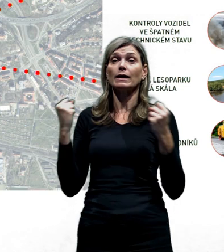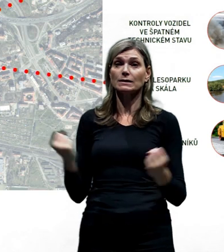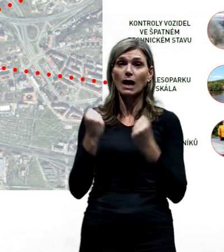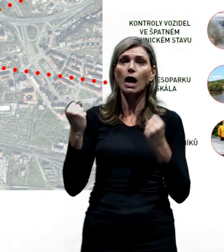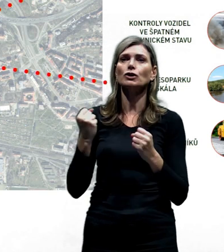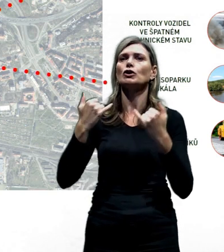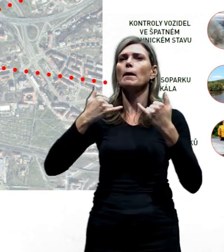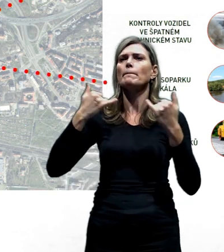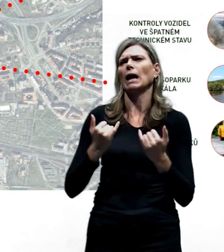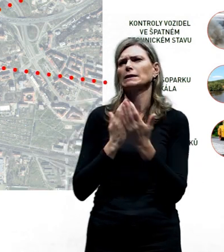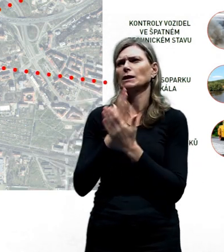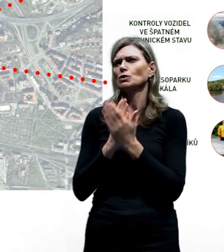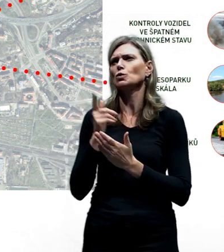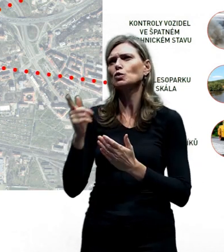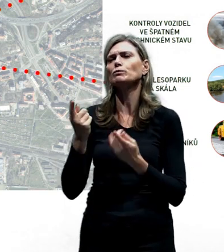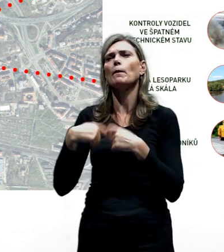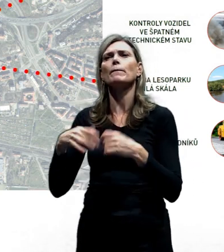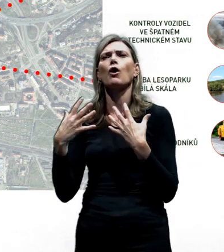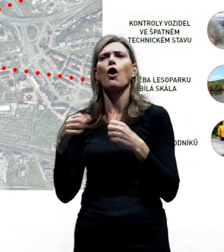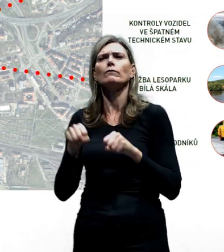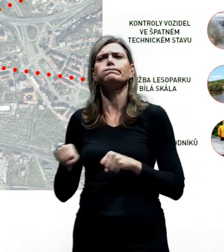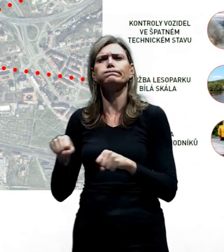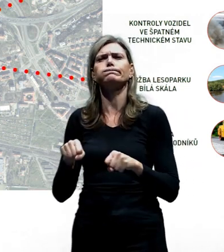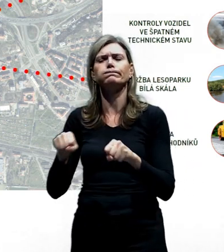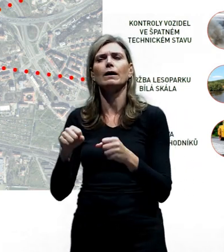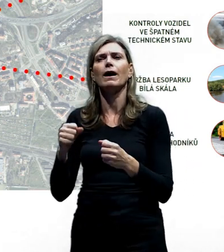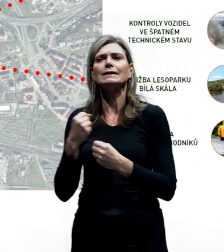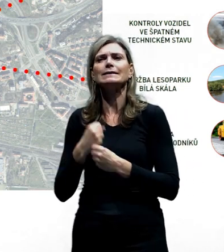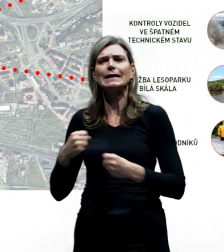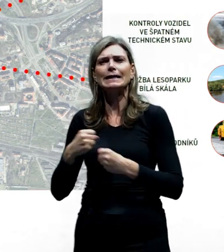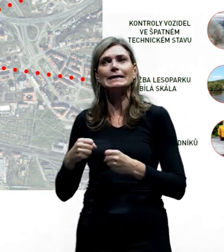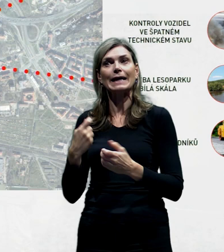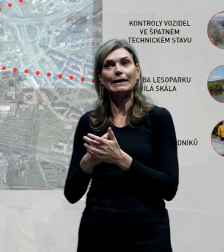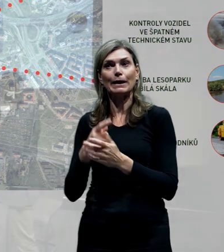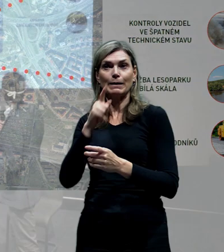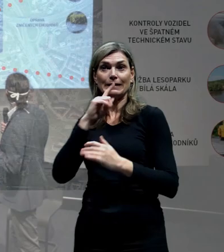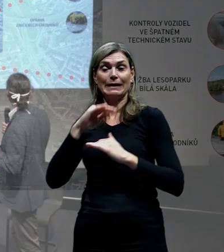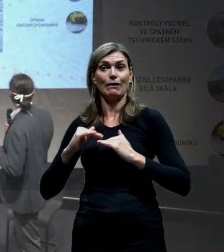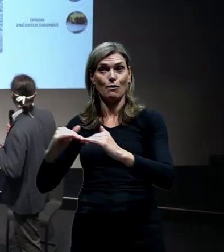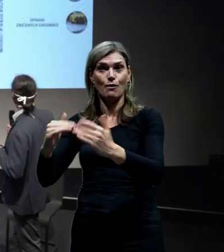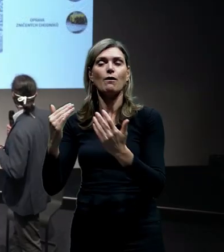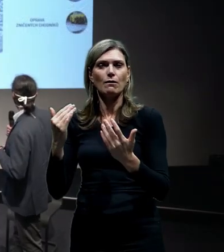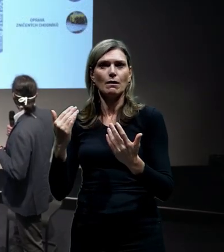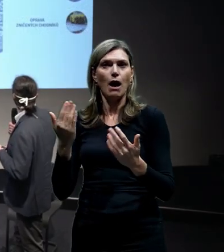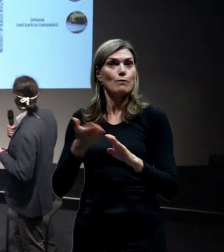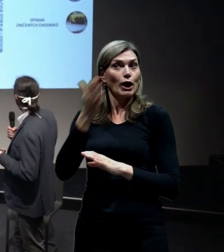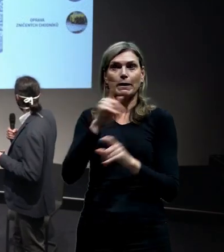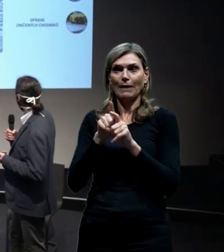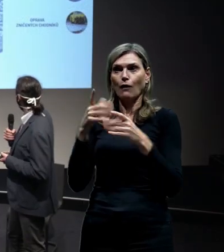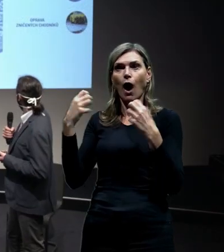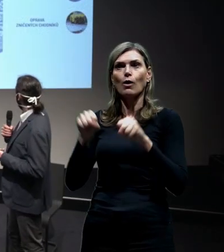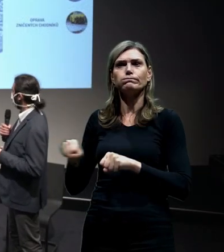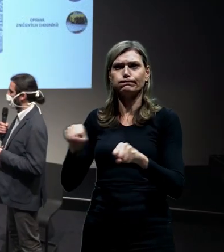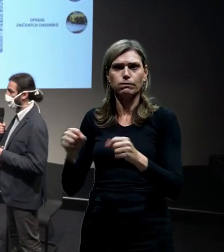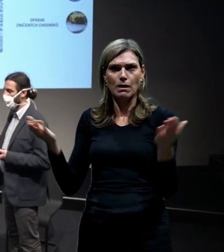pomocí pražských služeb právě na čištění tichého asfaltu, které do té doby Praha nevlastnila. Jsou to i